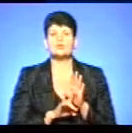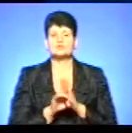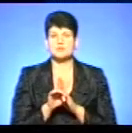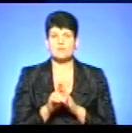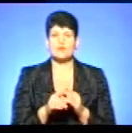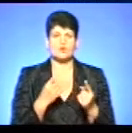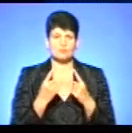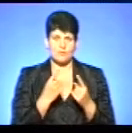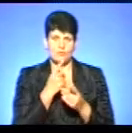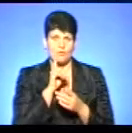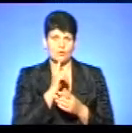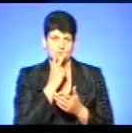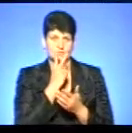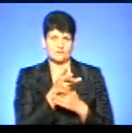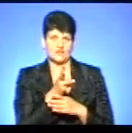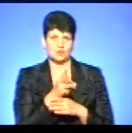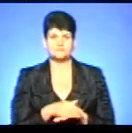миття, поки переглянемо відеоматеріал.